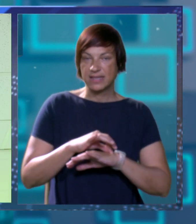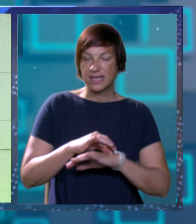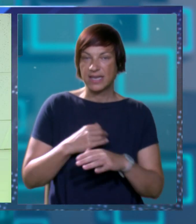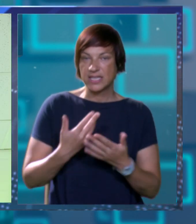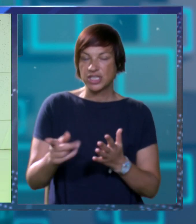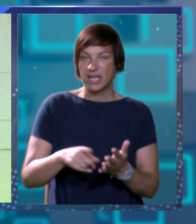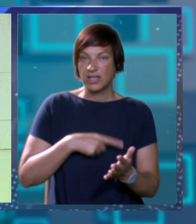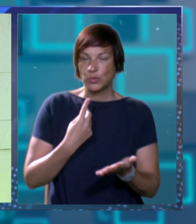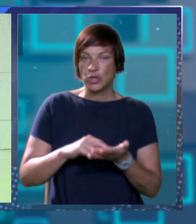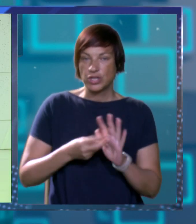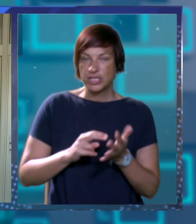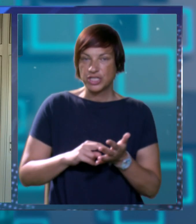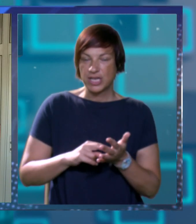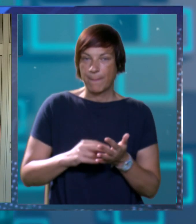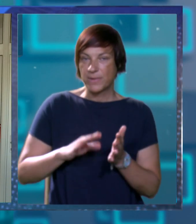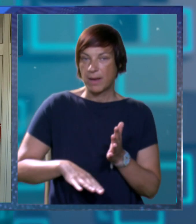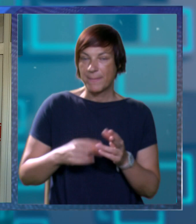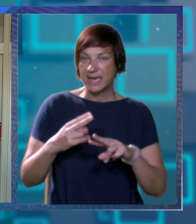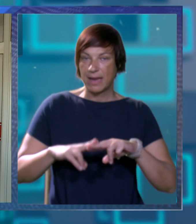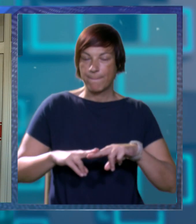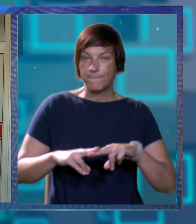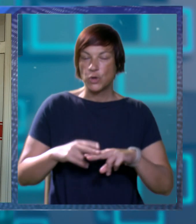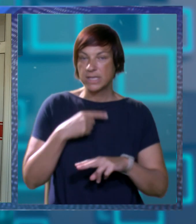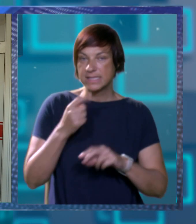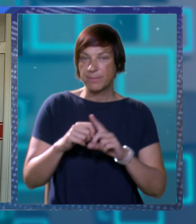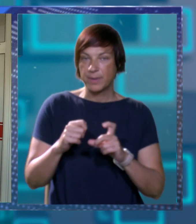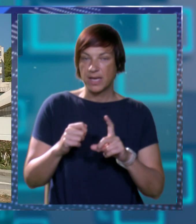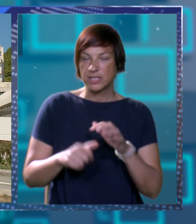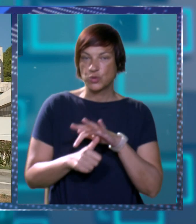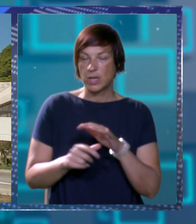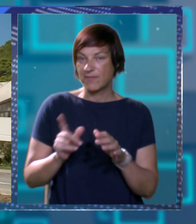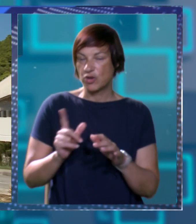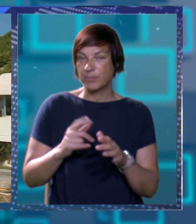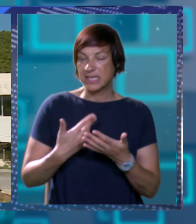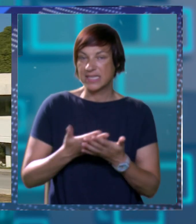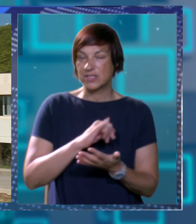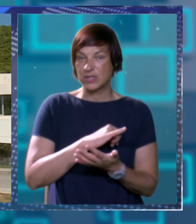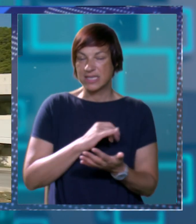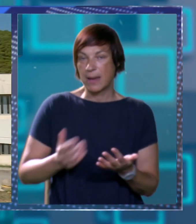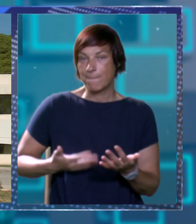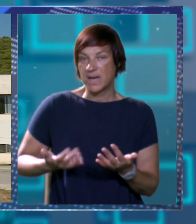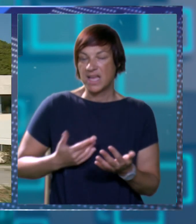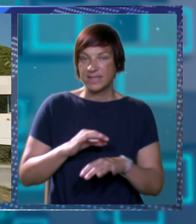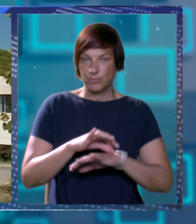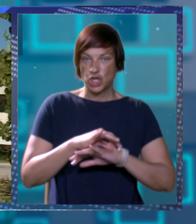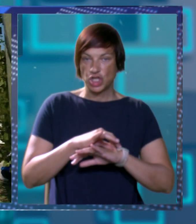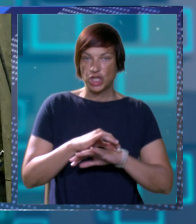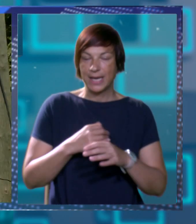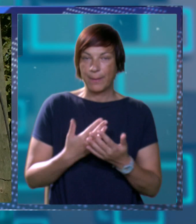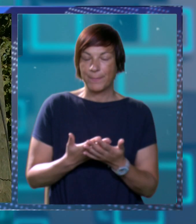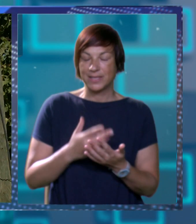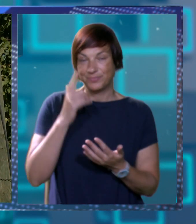liječničkog kadra dugogodišnji je problem, a manje bolnice, kako navodi Bekić, uglavnom nisu toliko atraktivne mladim liječnicima.